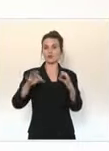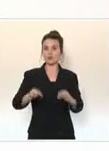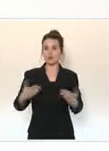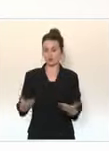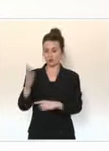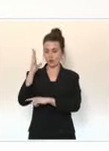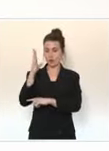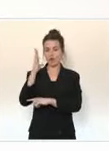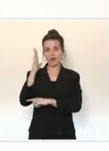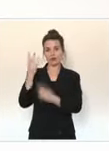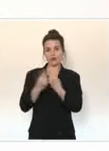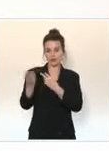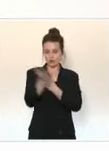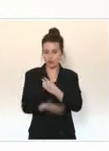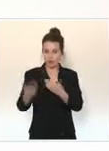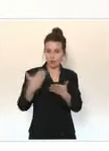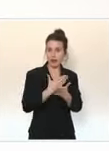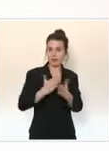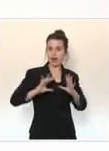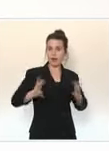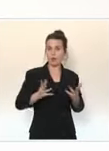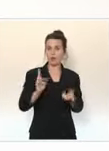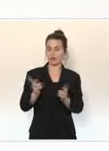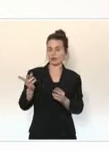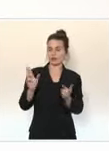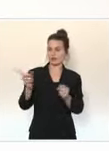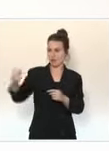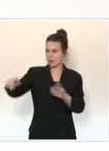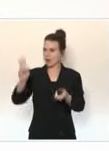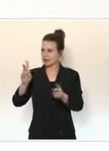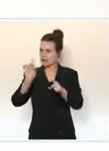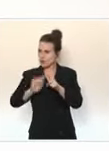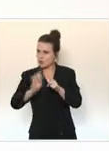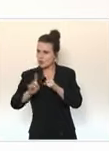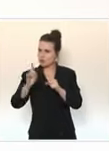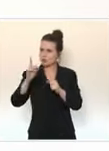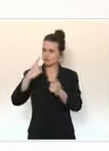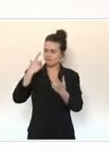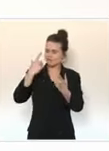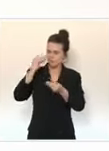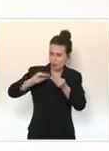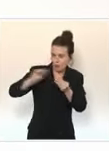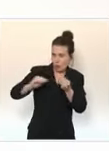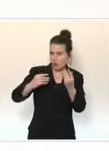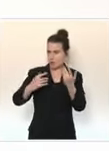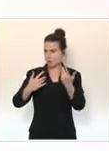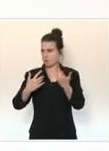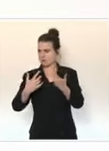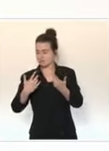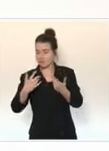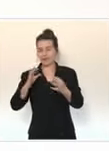envie de répondre directement aux questions que vous vous posez. Avec mon équipe, on est allé les chercher sur les réseaux sociaux directement.